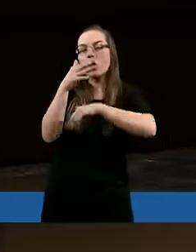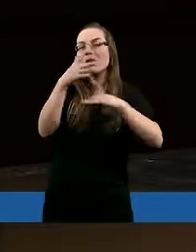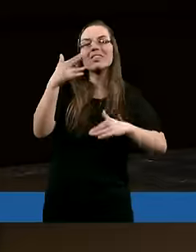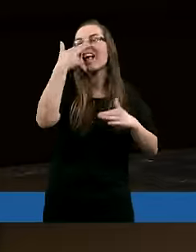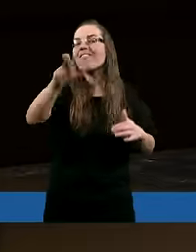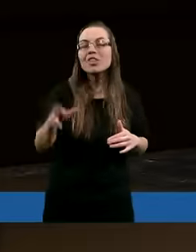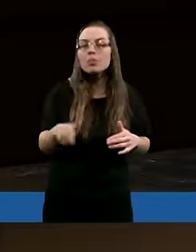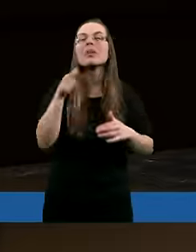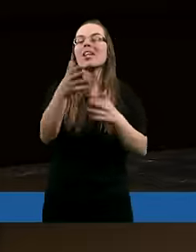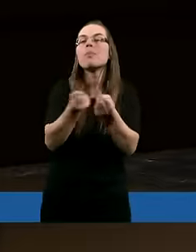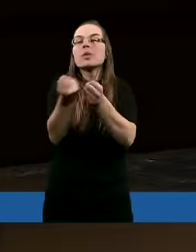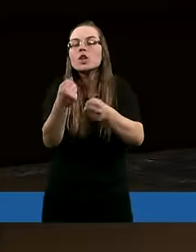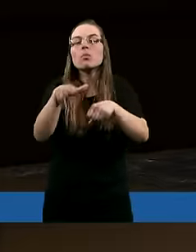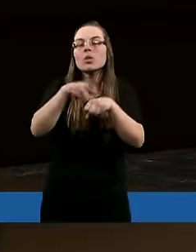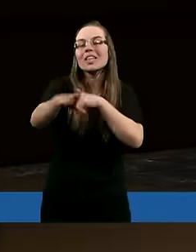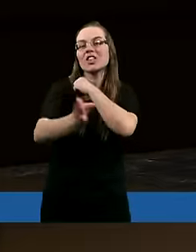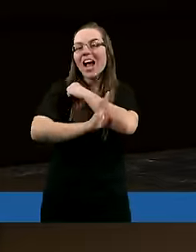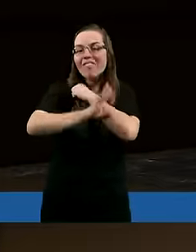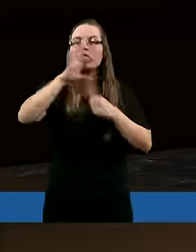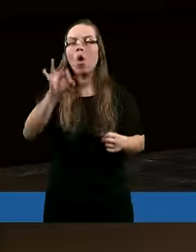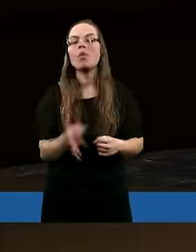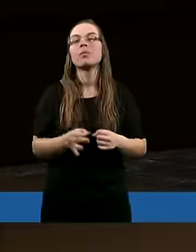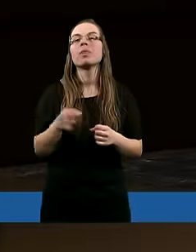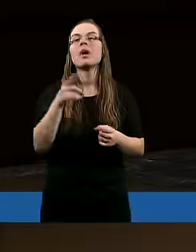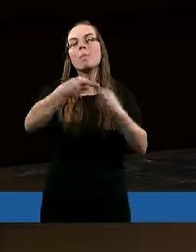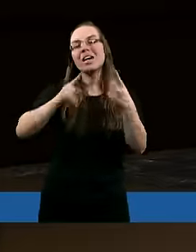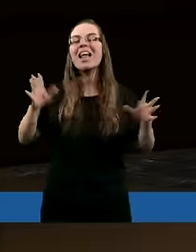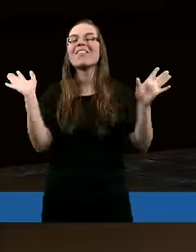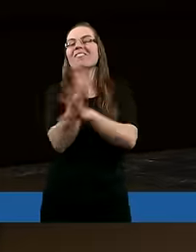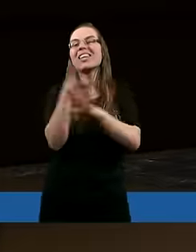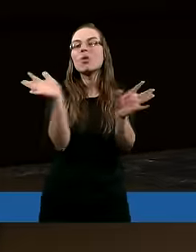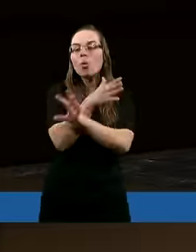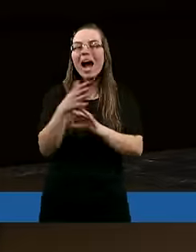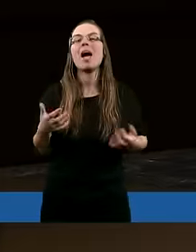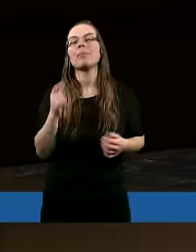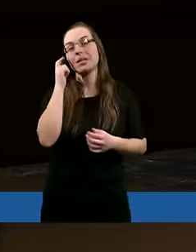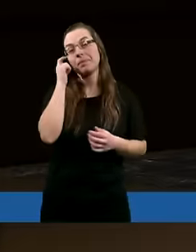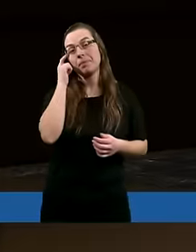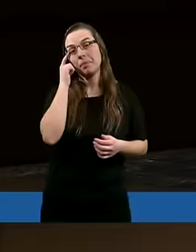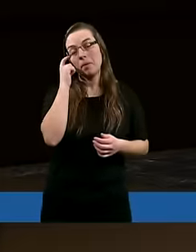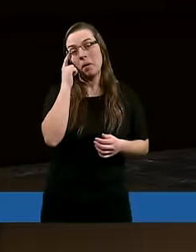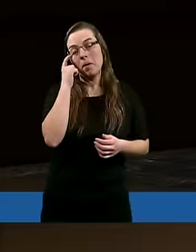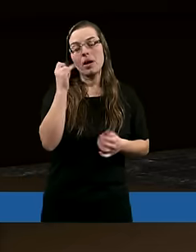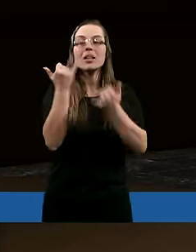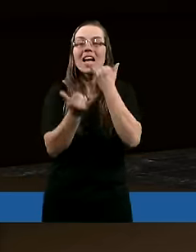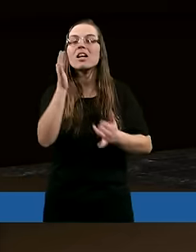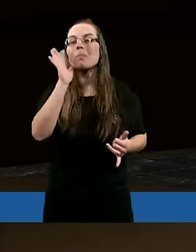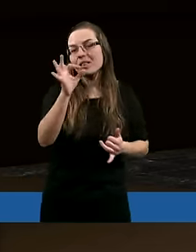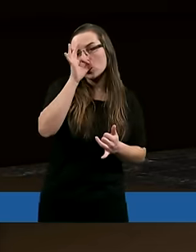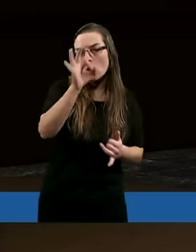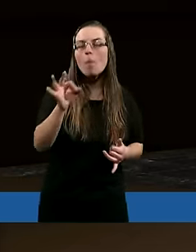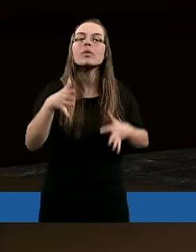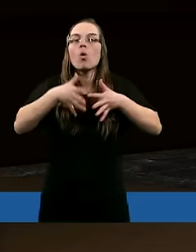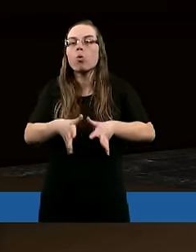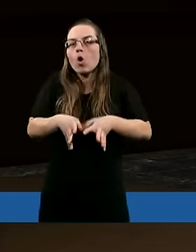która przytrzymuje to drzewo, przed wichurami i jeżeli będzie dobrze